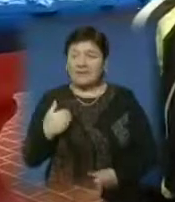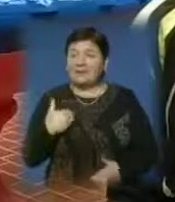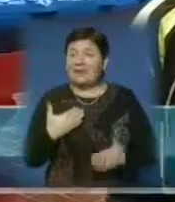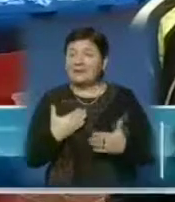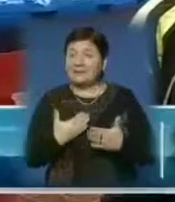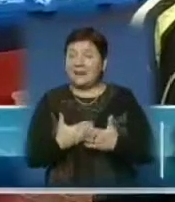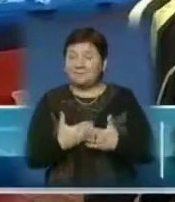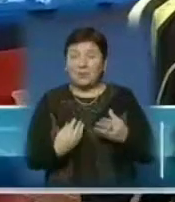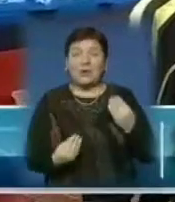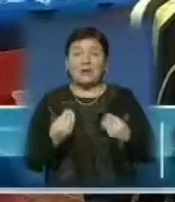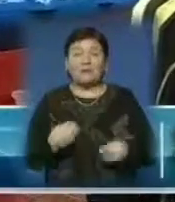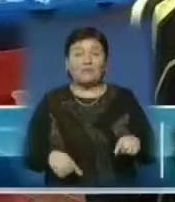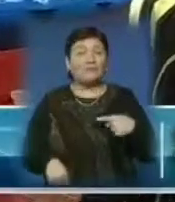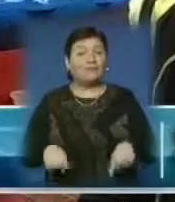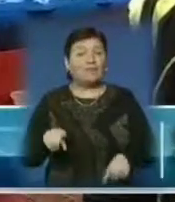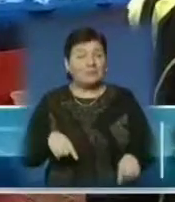грав в футбол.